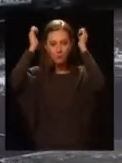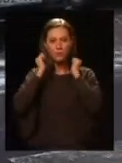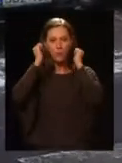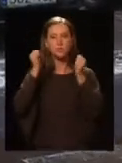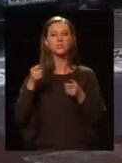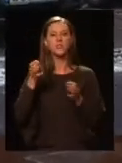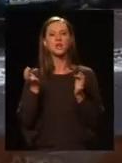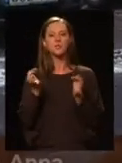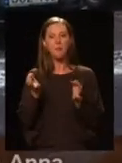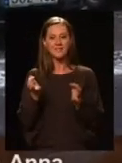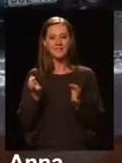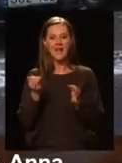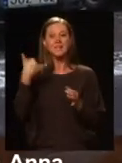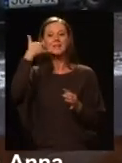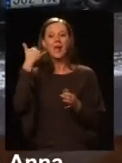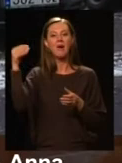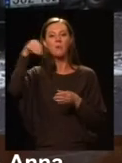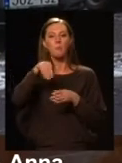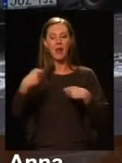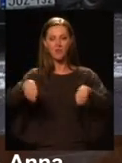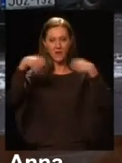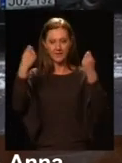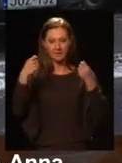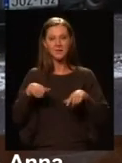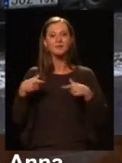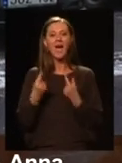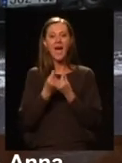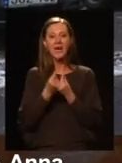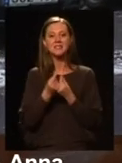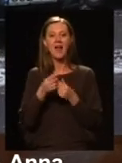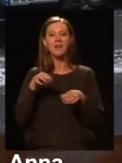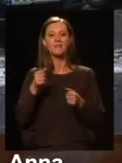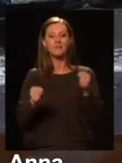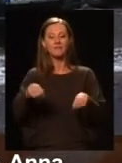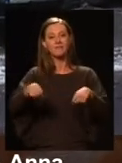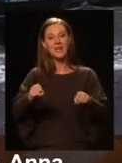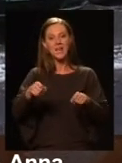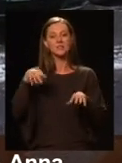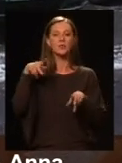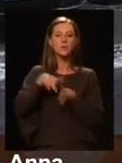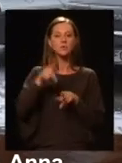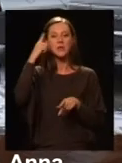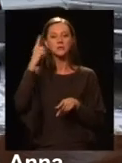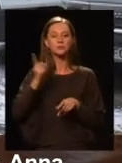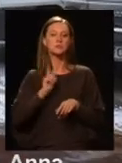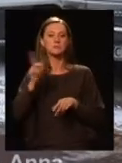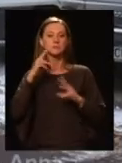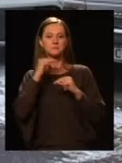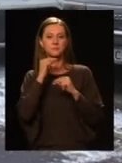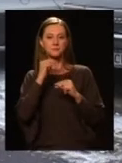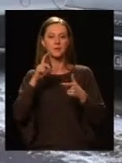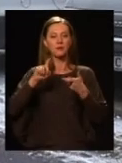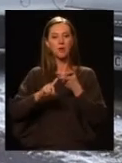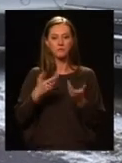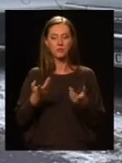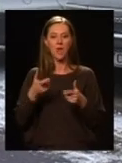bukós is a speciális, hiszen a telefon be van építve, ezáltal vezetés közben is tudják egymásokkal tartani a